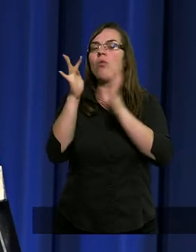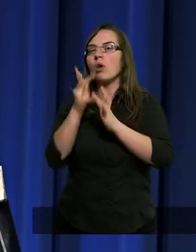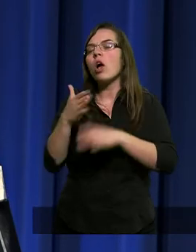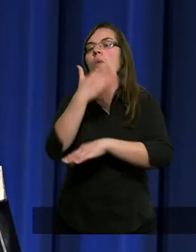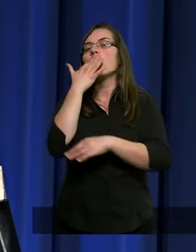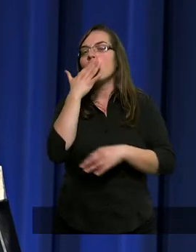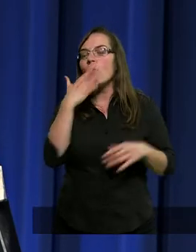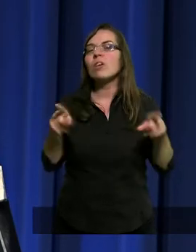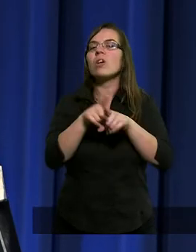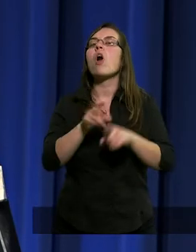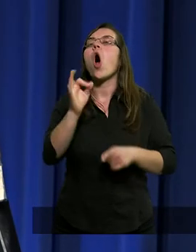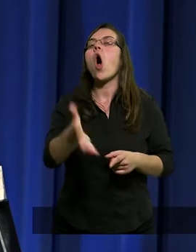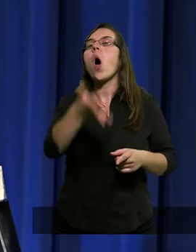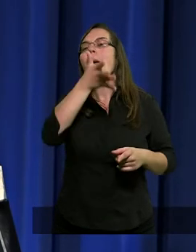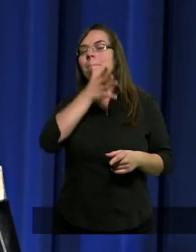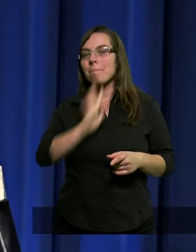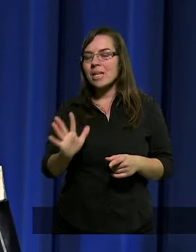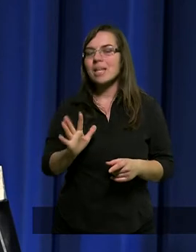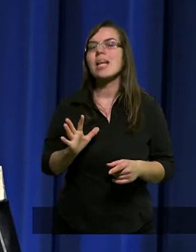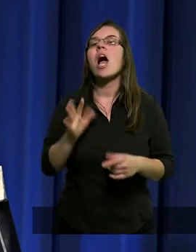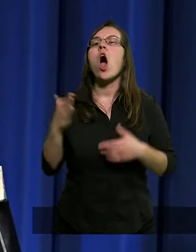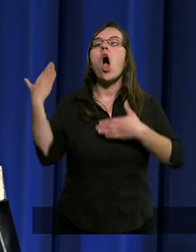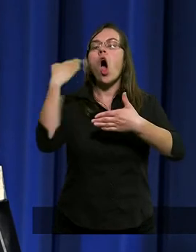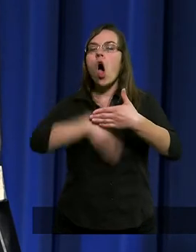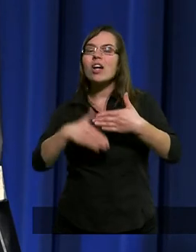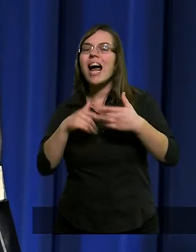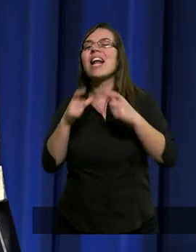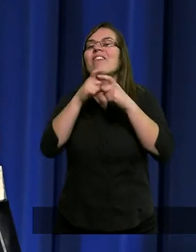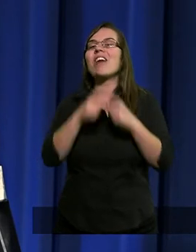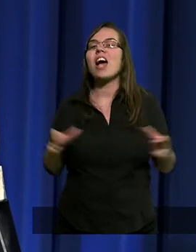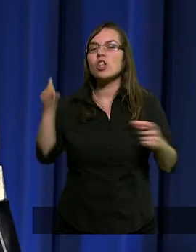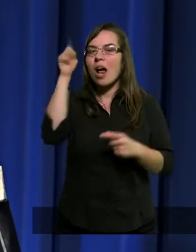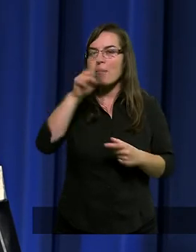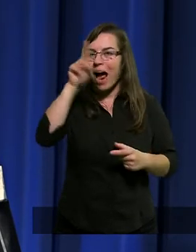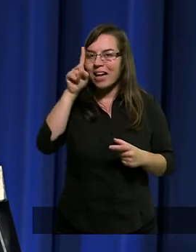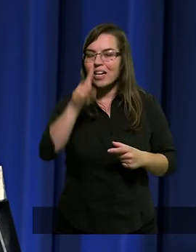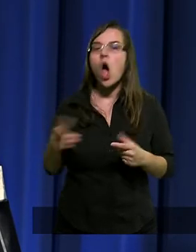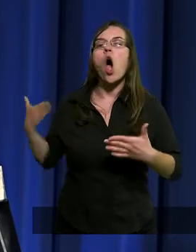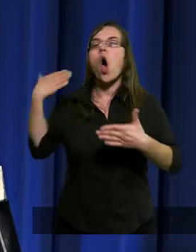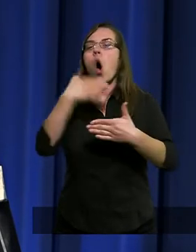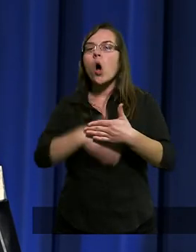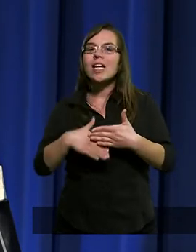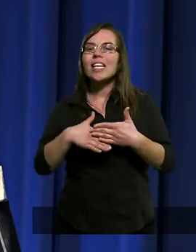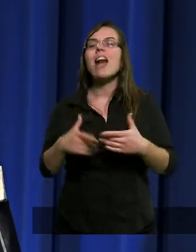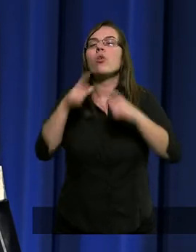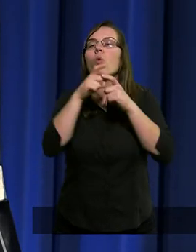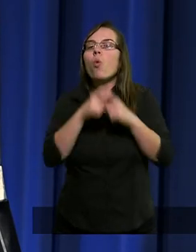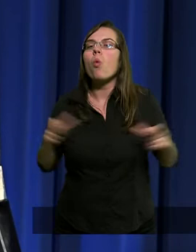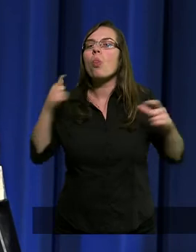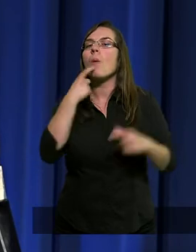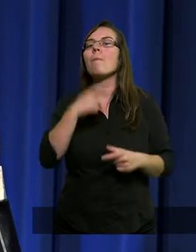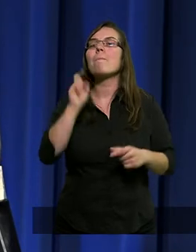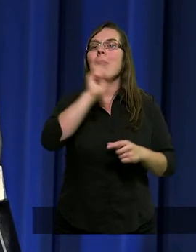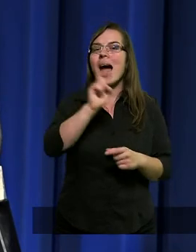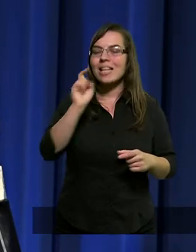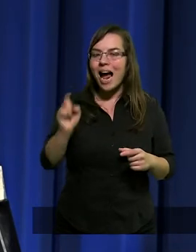Chrystus mówił o swojej misji. Ostatnią wieczerzę pańską, ostatnią ucztę